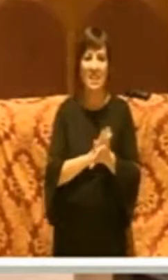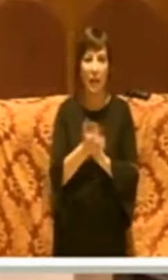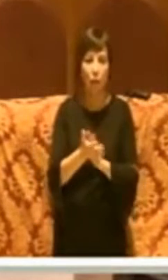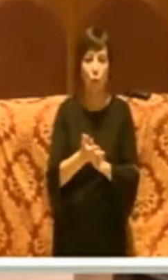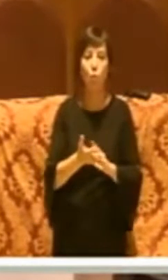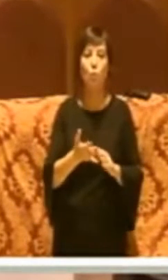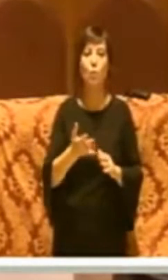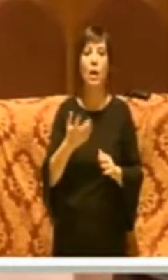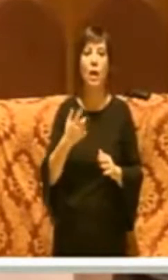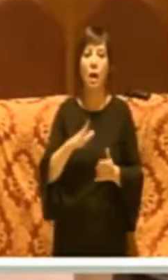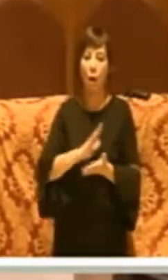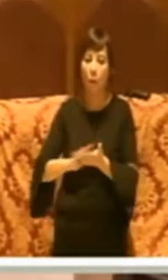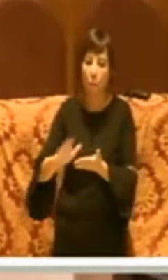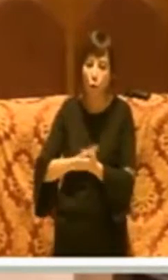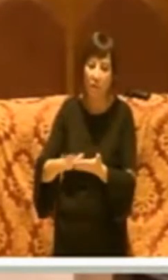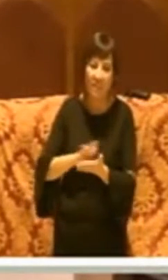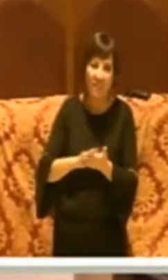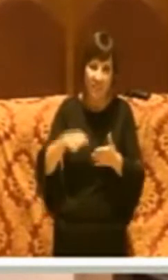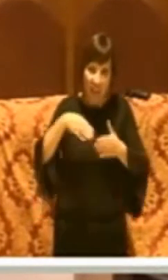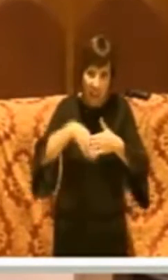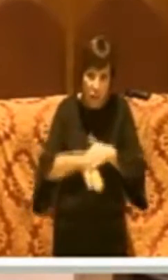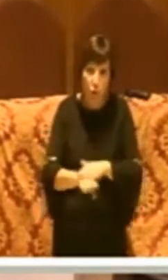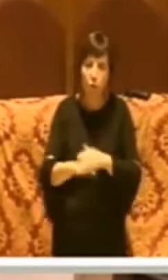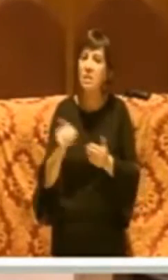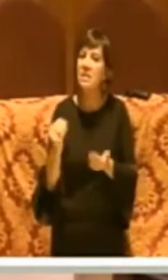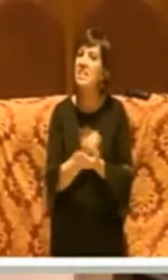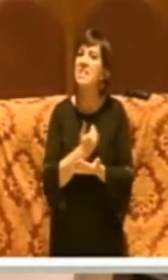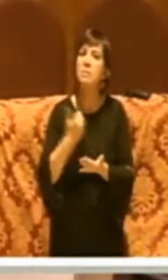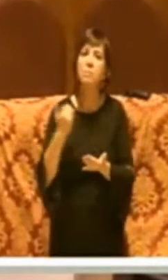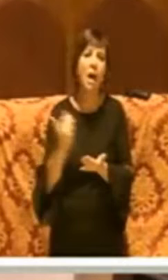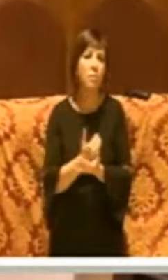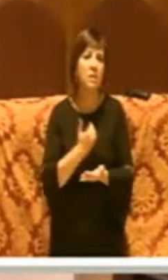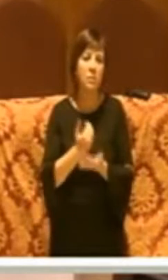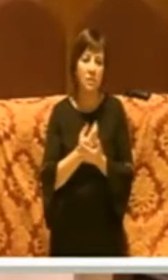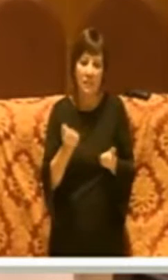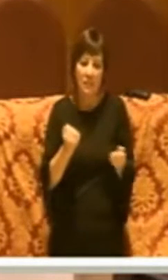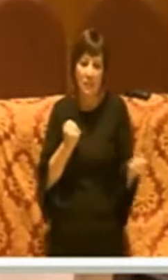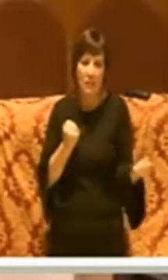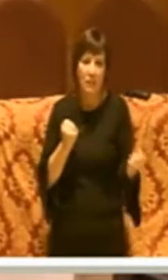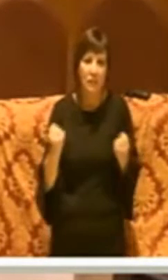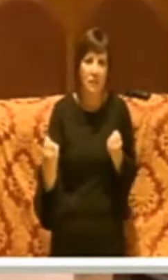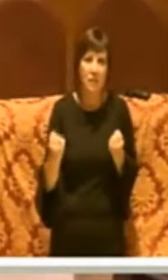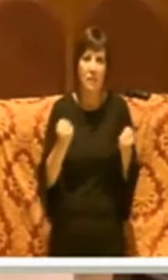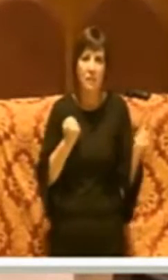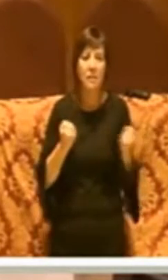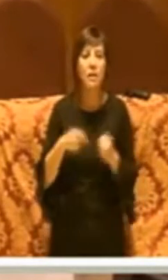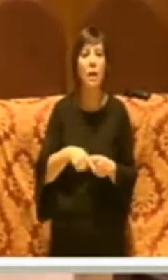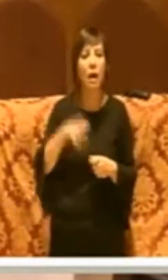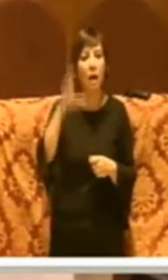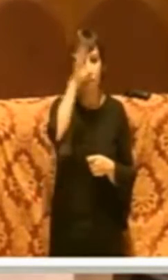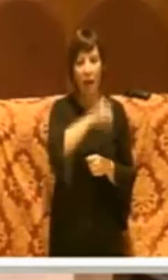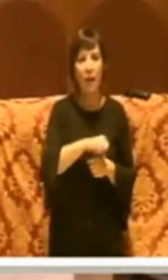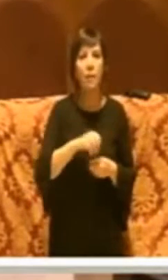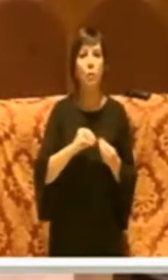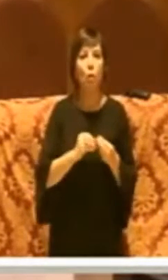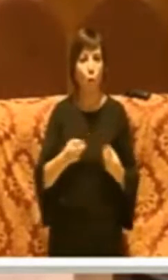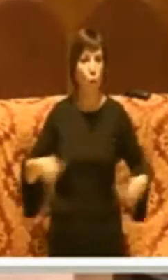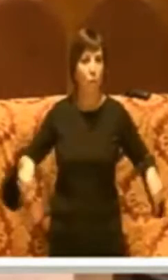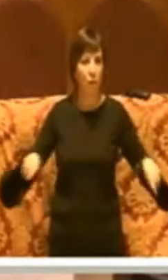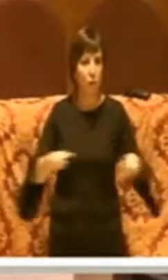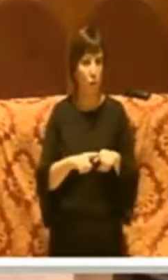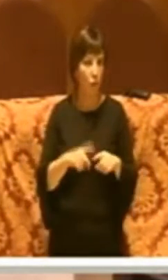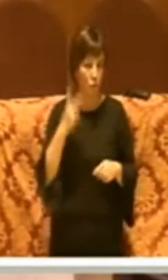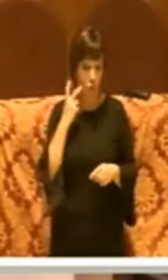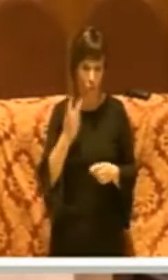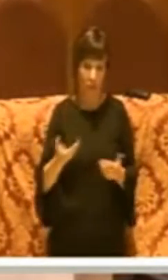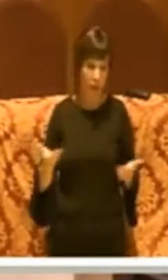bonifica della parte sottostante. Questo ci fa capire come noi abbiamo